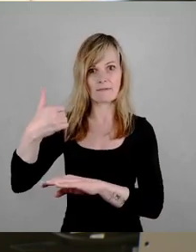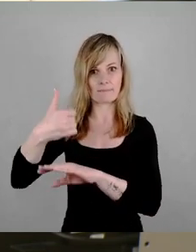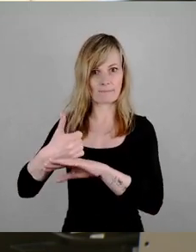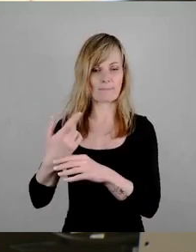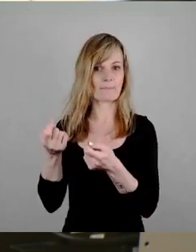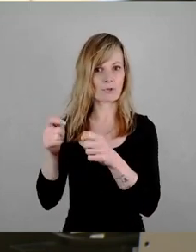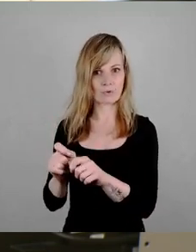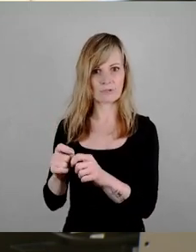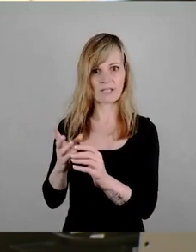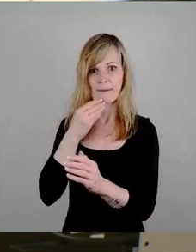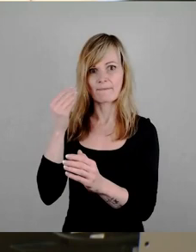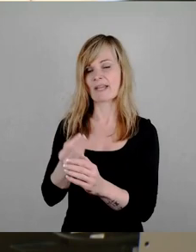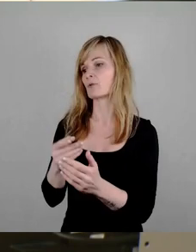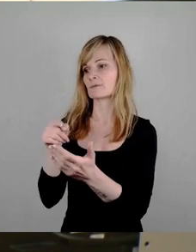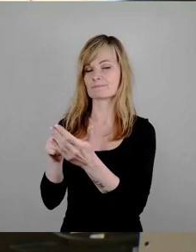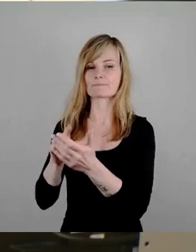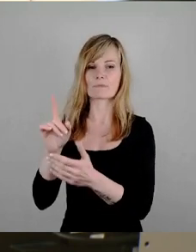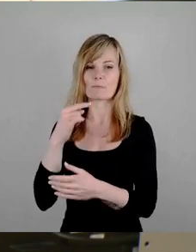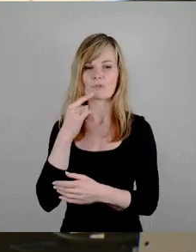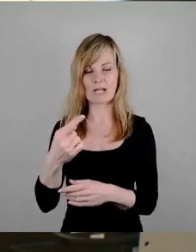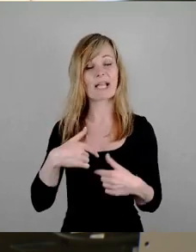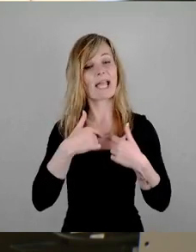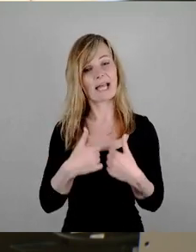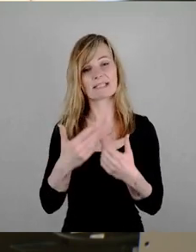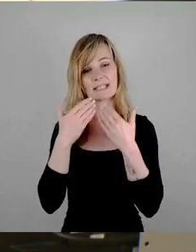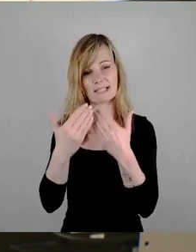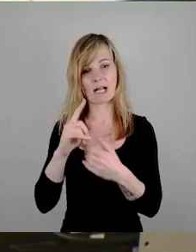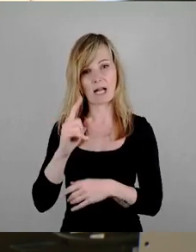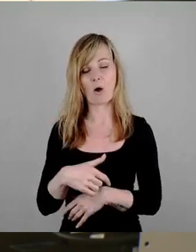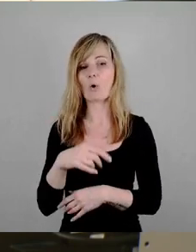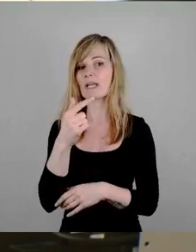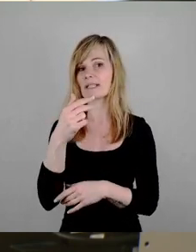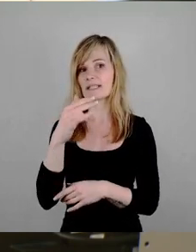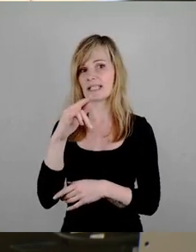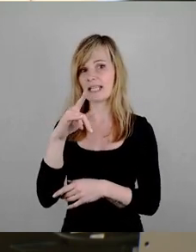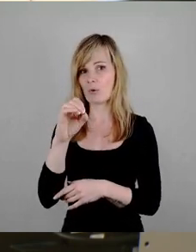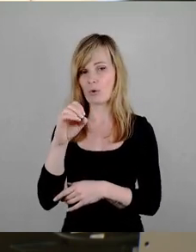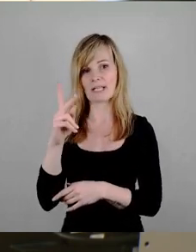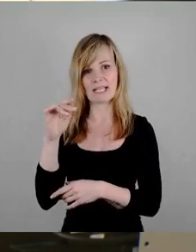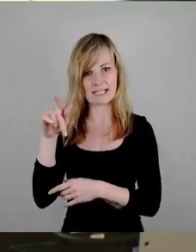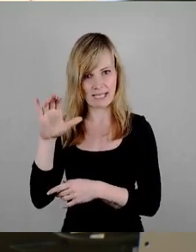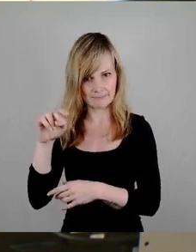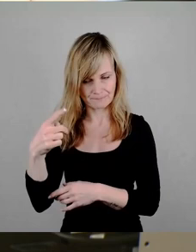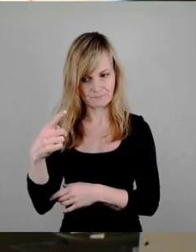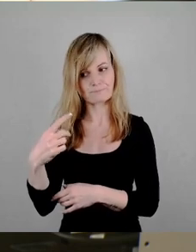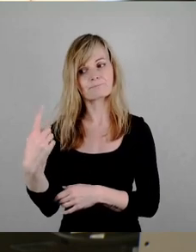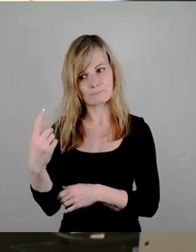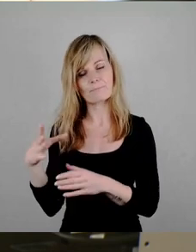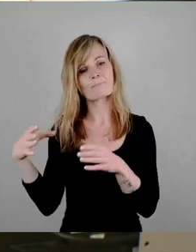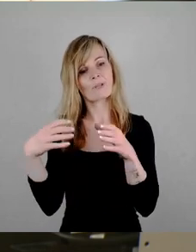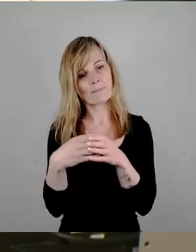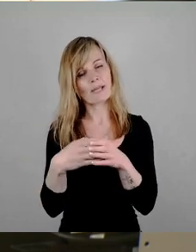steht Muss ich auch wirklich sagen Ganz herzlichen Dank auch an Thilo Kießling Dass wir das dann gemeinsam mit den anderen Kollegen